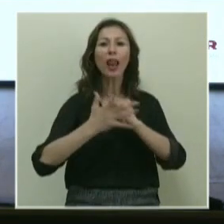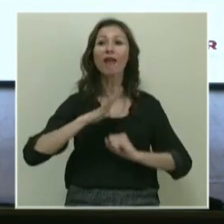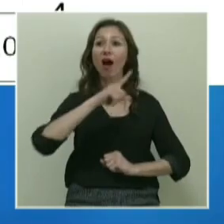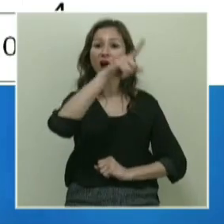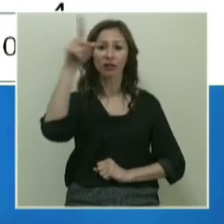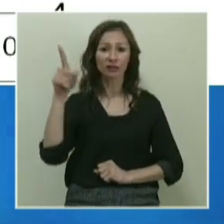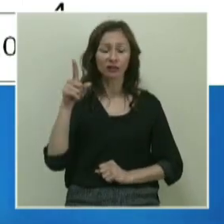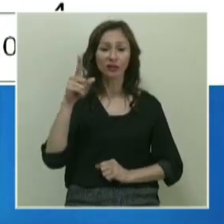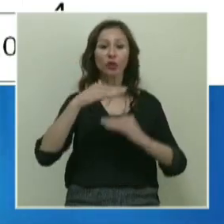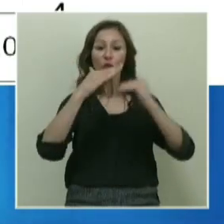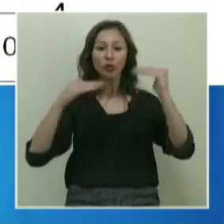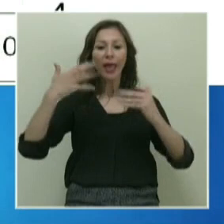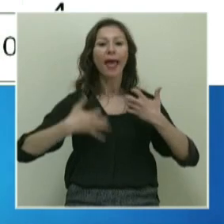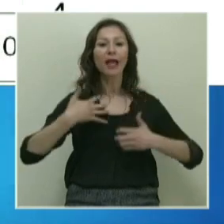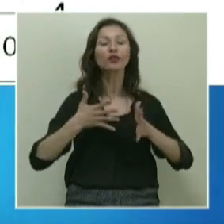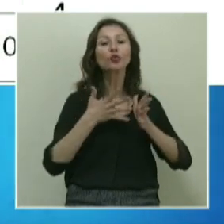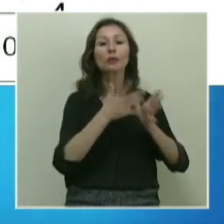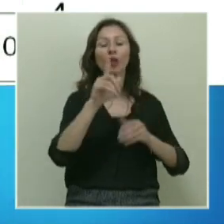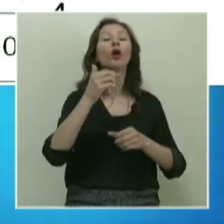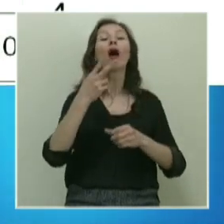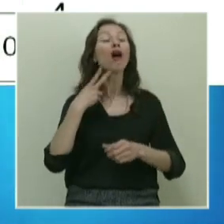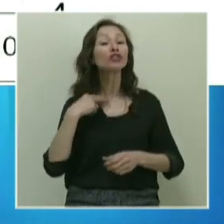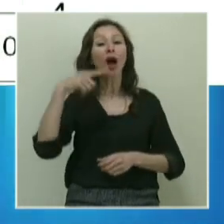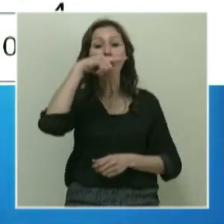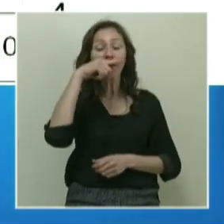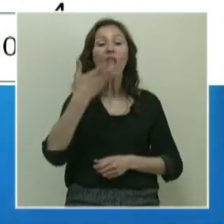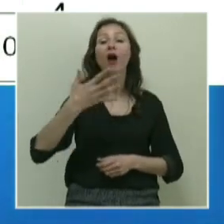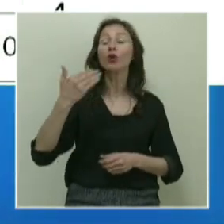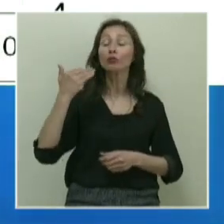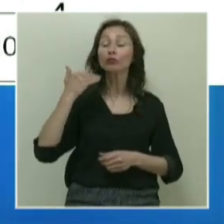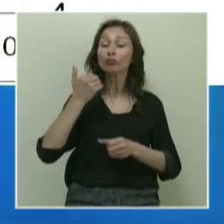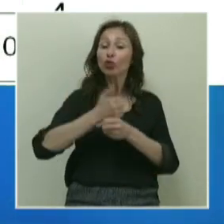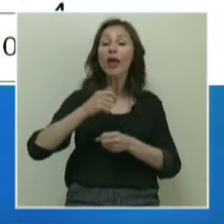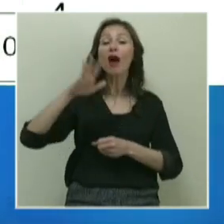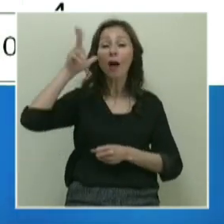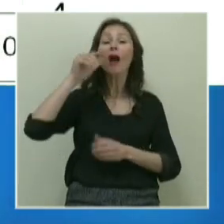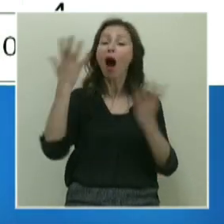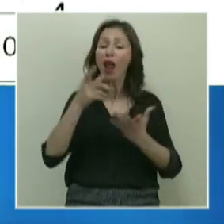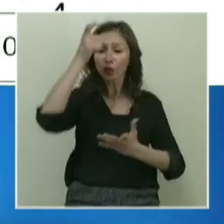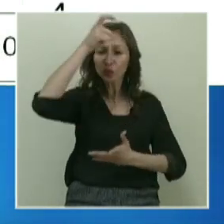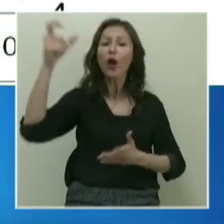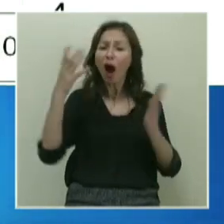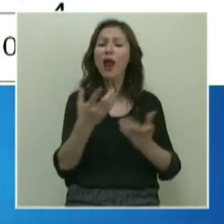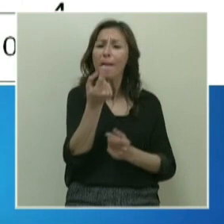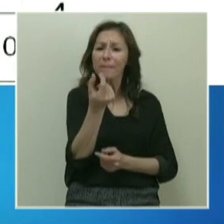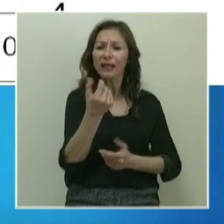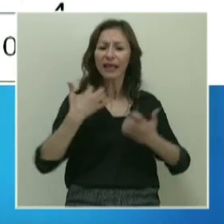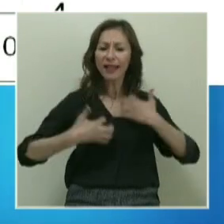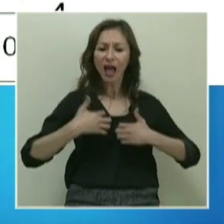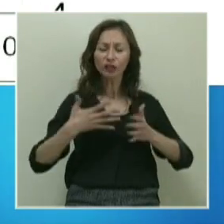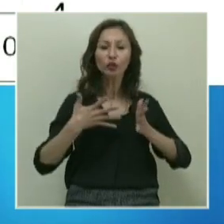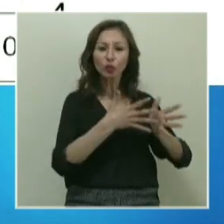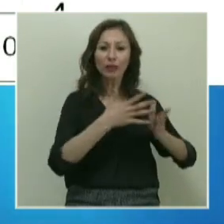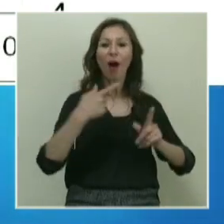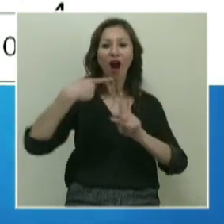Belli bir düzeyde enerji tüketmeniz lazım. Güneydoğu Asya, Afrika, Güney Amerika hala Türkiye'de dahil. Hala bir miktar enerji tüketimi